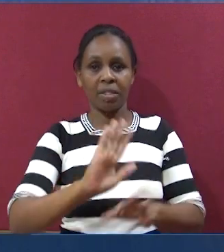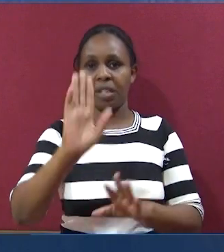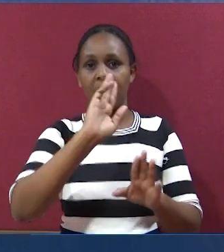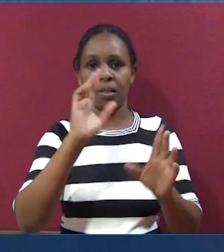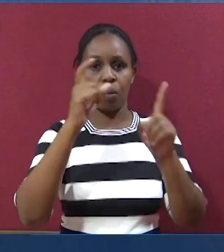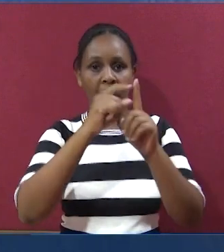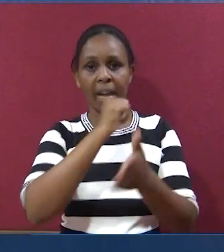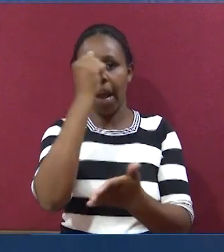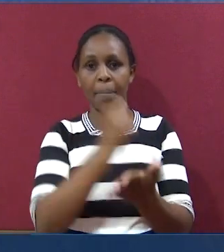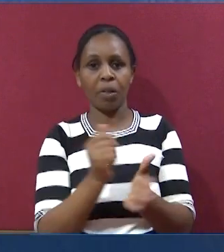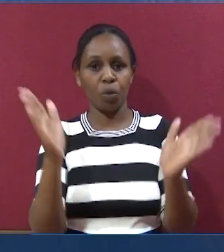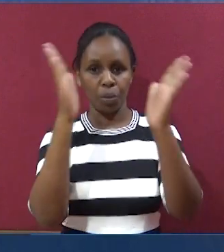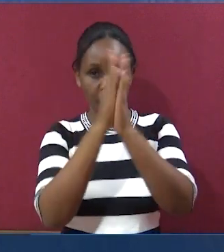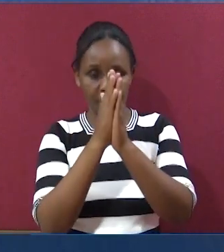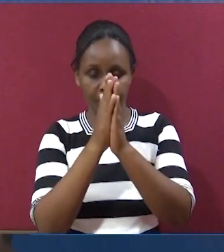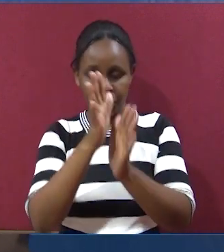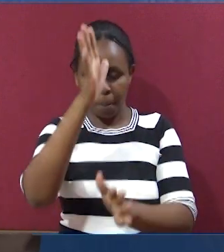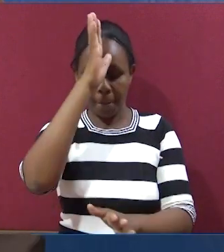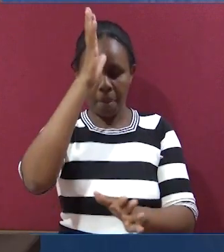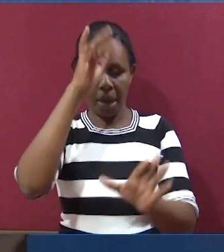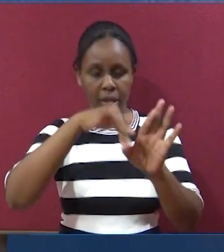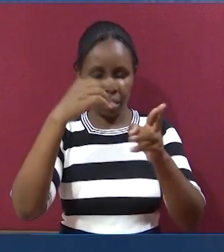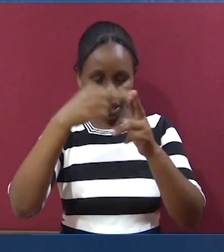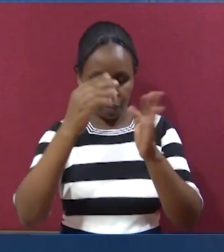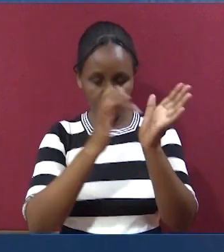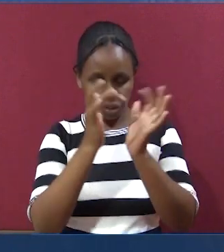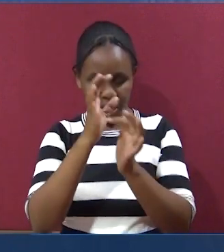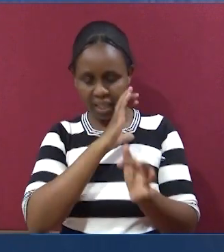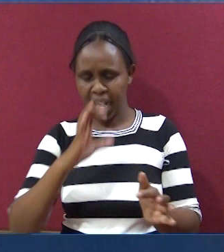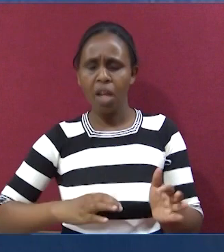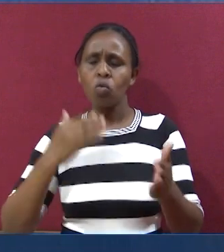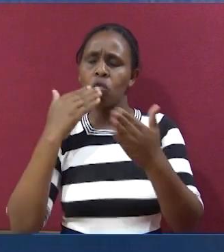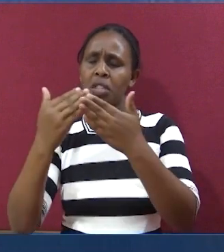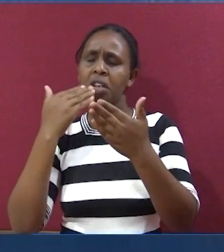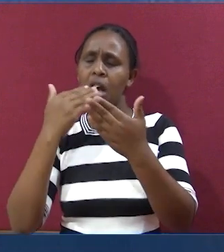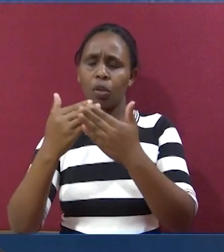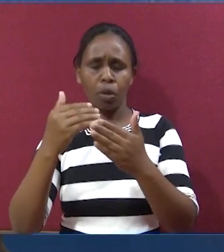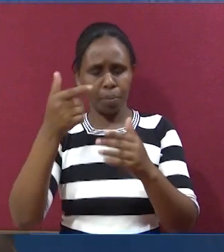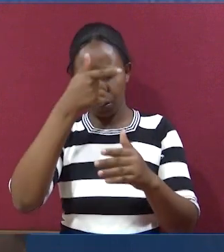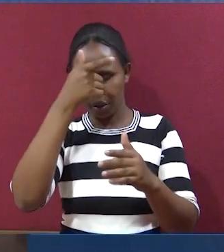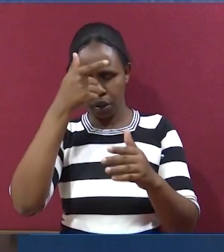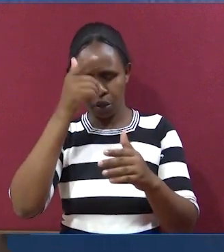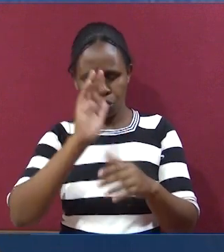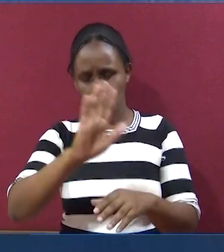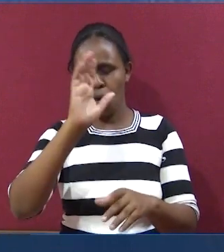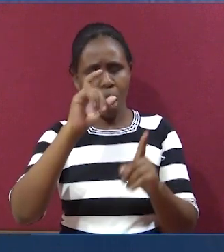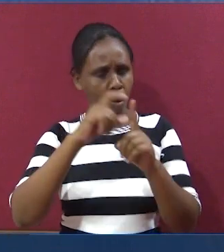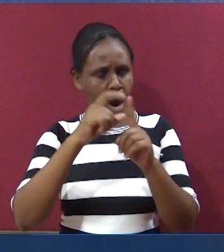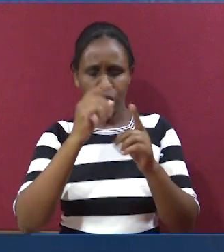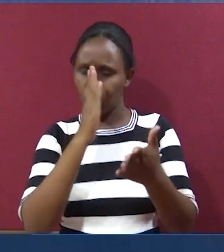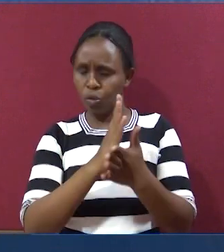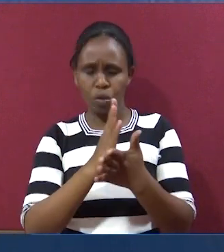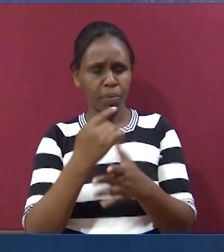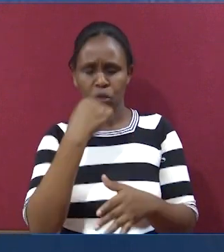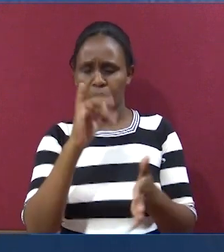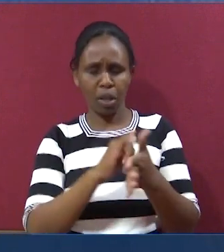akaweze kulibariki neno lake. Amina. Na tuombe, baba katika jina la yesu, tunakushukuru. Ni kweli neno lako